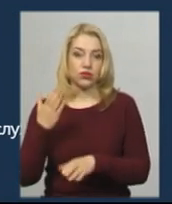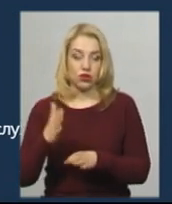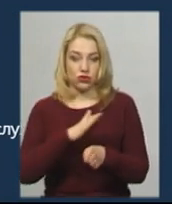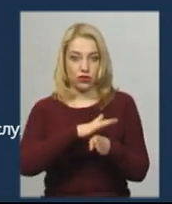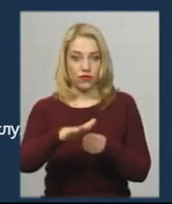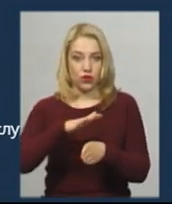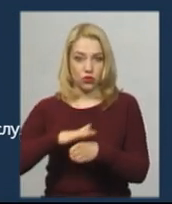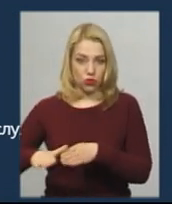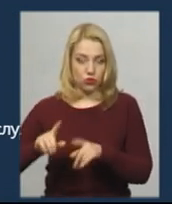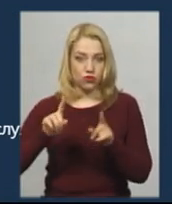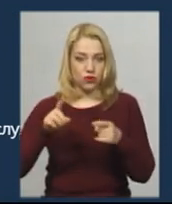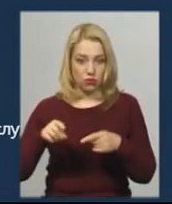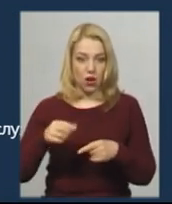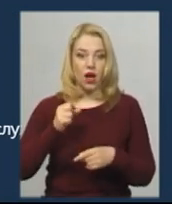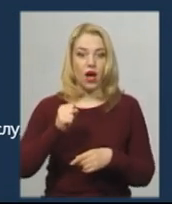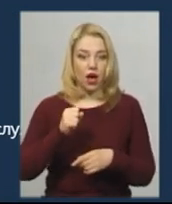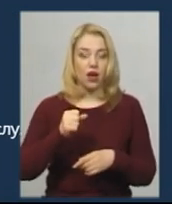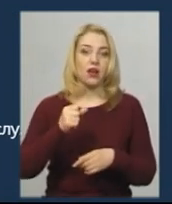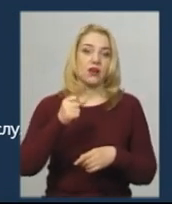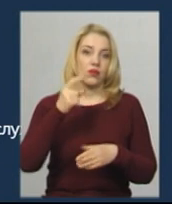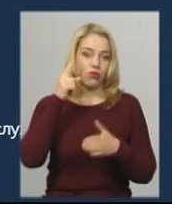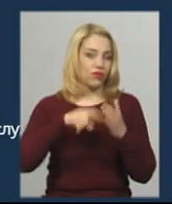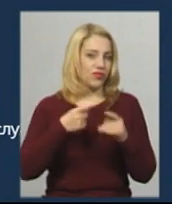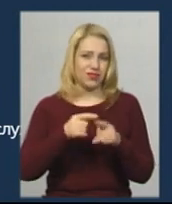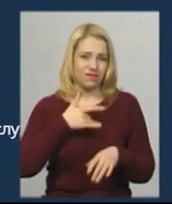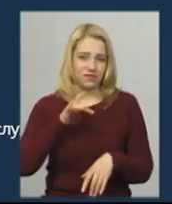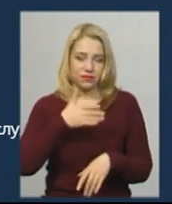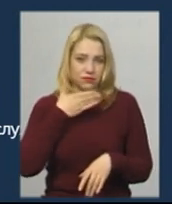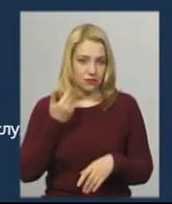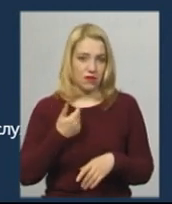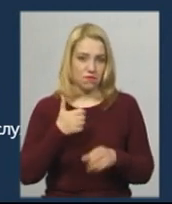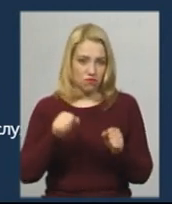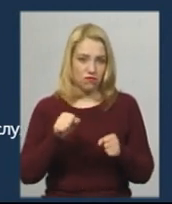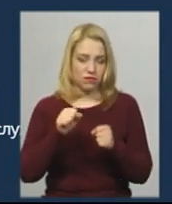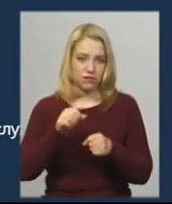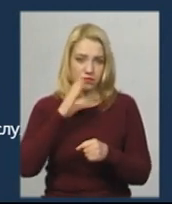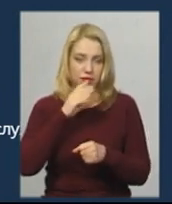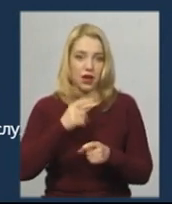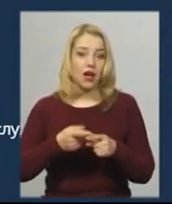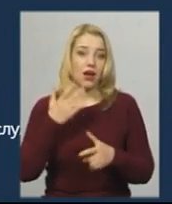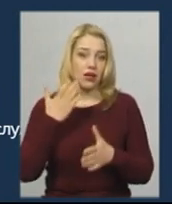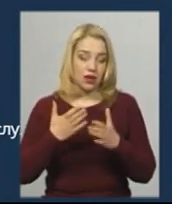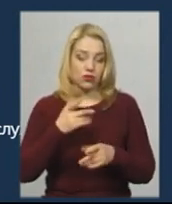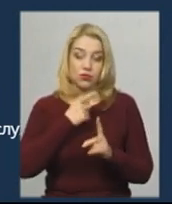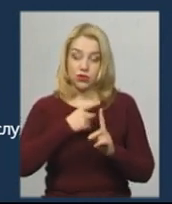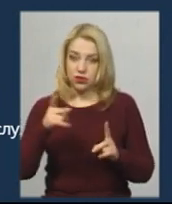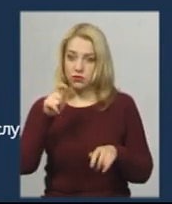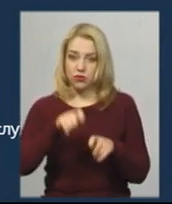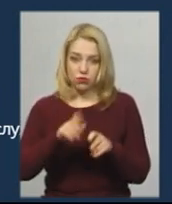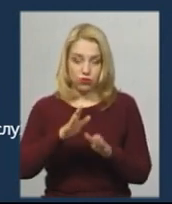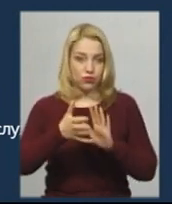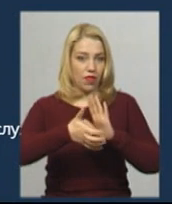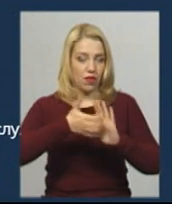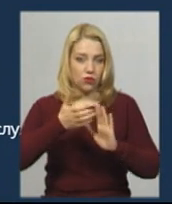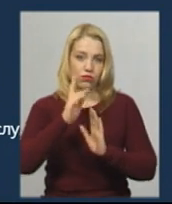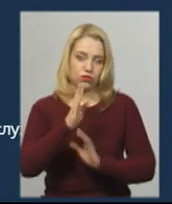тих вимог, а повірте мені, що вони там не такі жорсткі, то буде працювати він. Якщо він не дотримається і під час перевірки будуть виявлені недоліки, такий